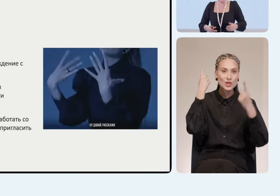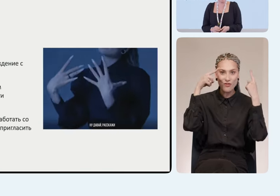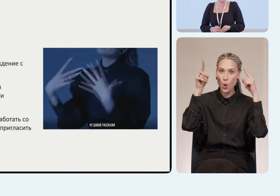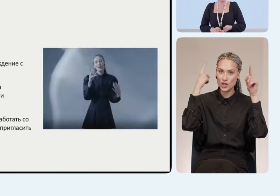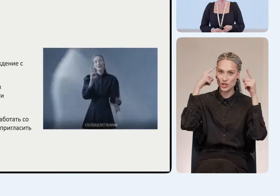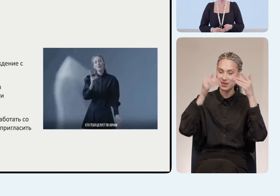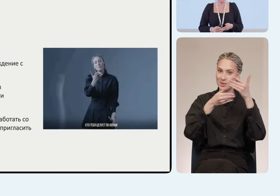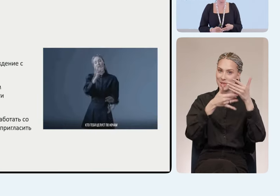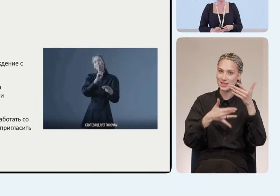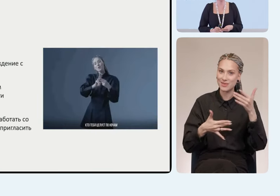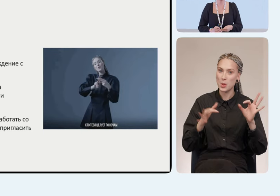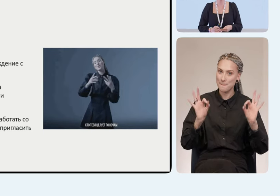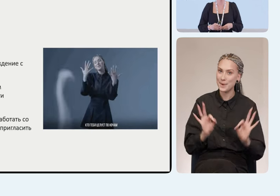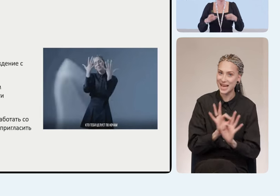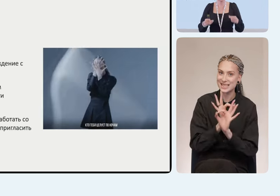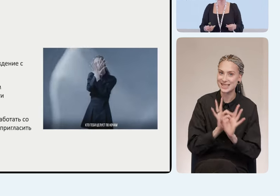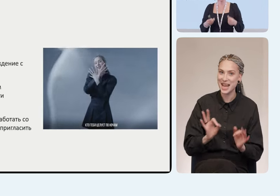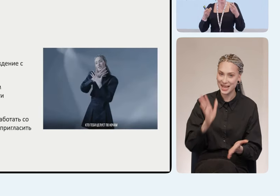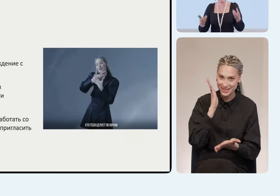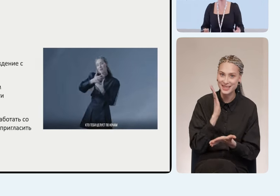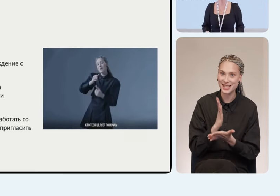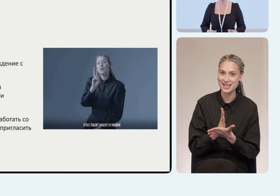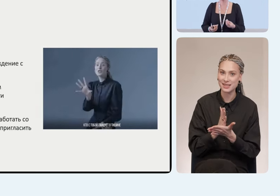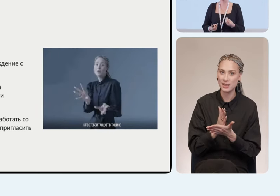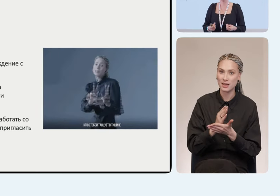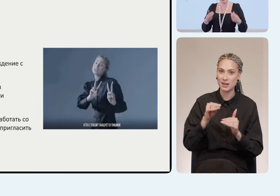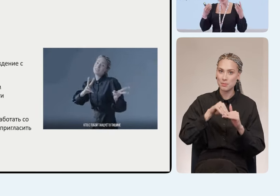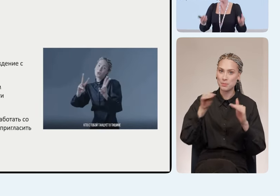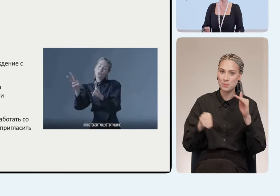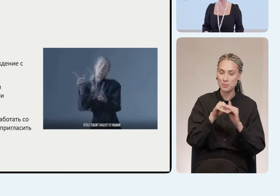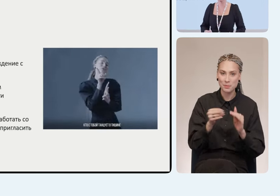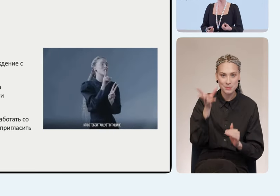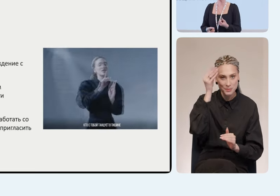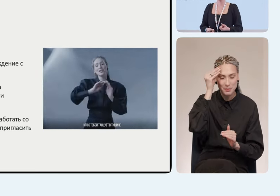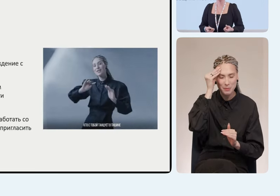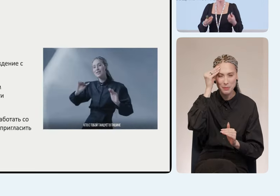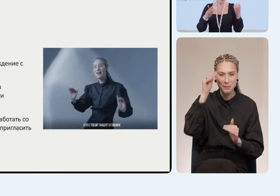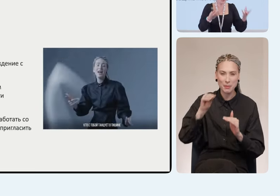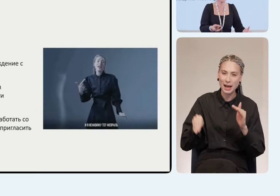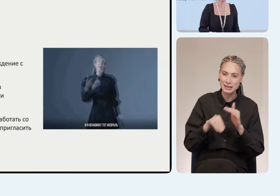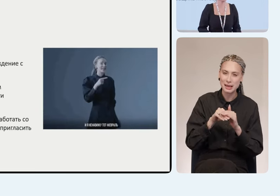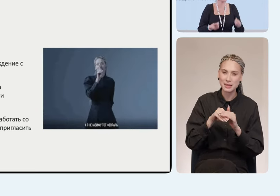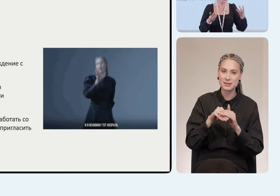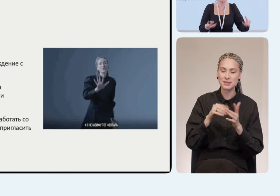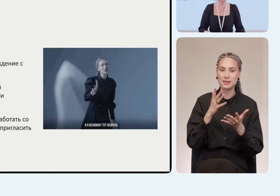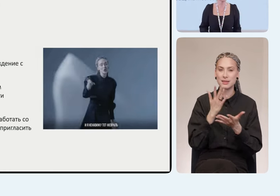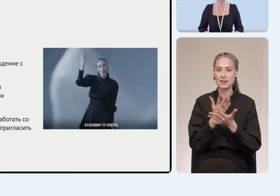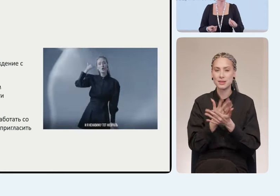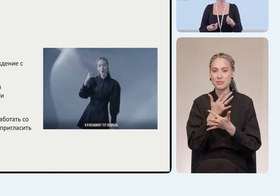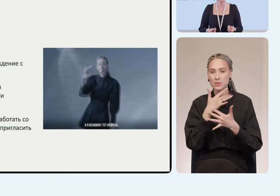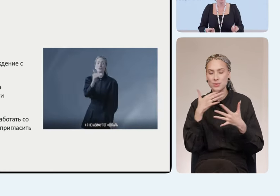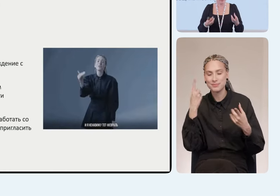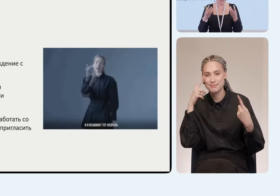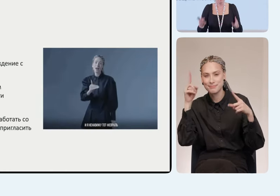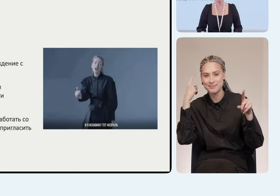произведения, особенно у песни, есть подтекст, двойное дно. Ну, Салтыков-Щедрин, Толстой,